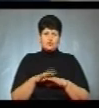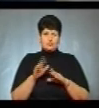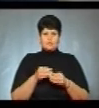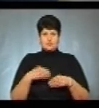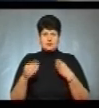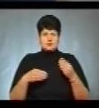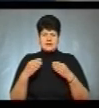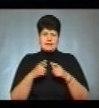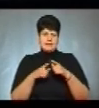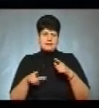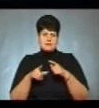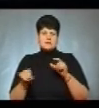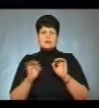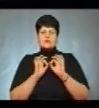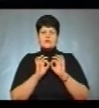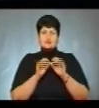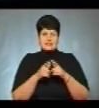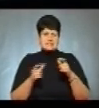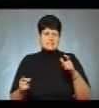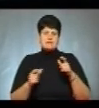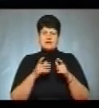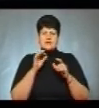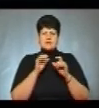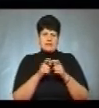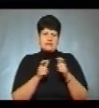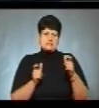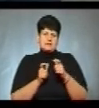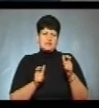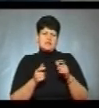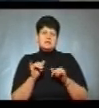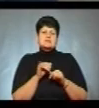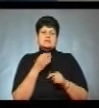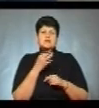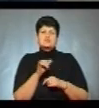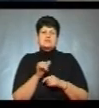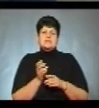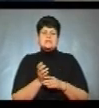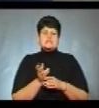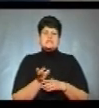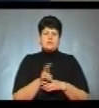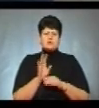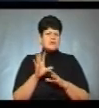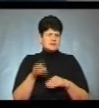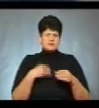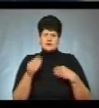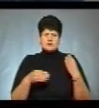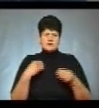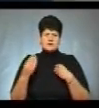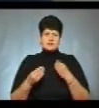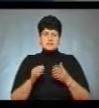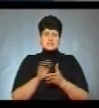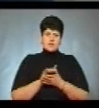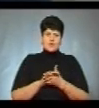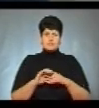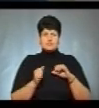листівки і розповість іншим батькам, як розпізнати аутизм і куди звертатися. «Можна всім знайомим, друзям розповсюдити,